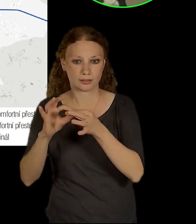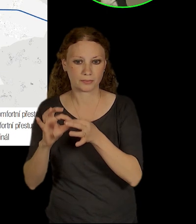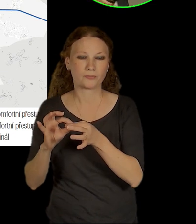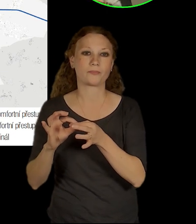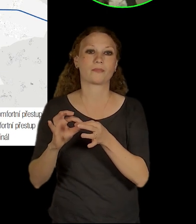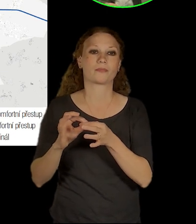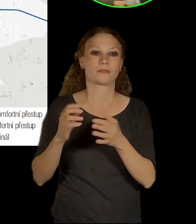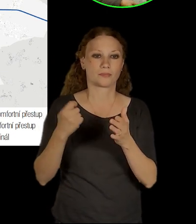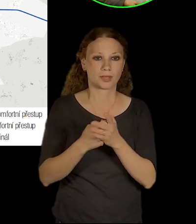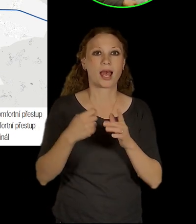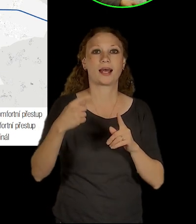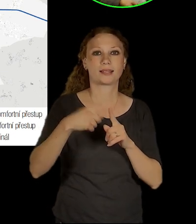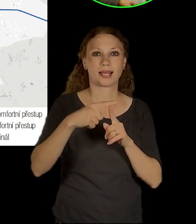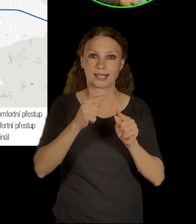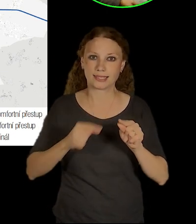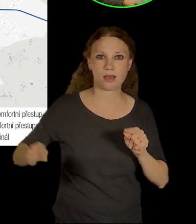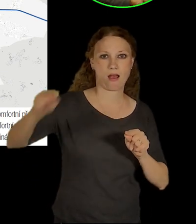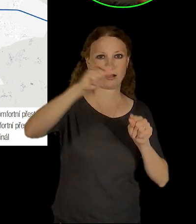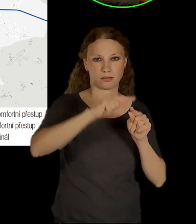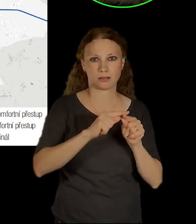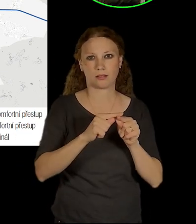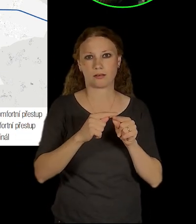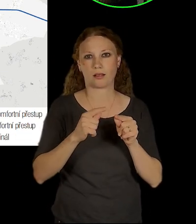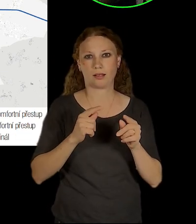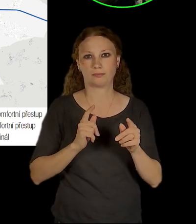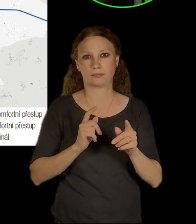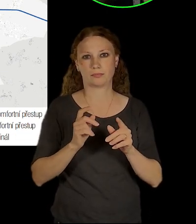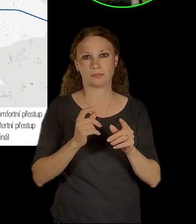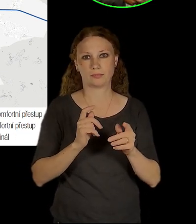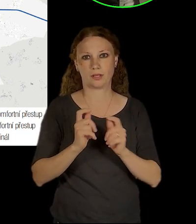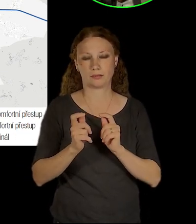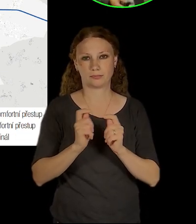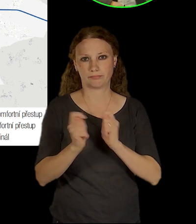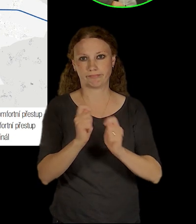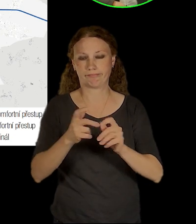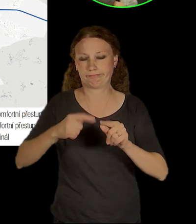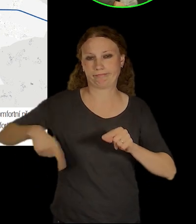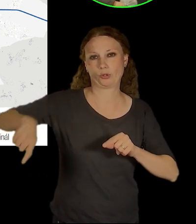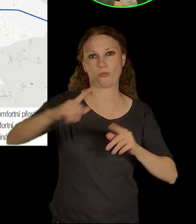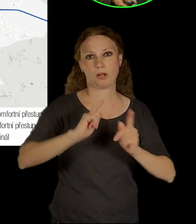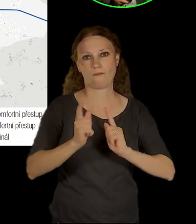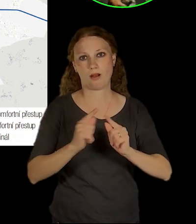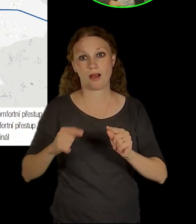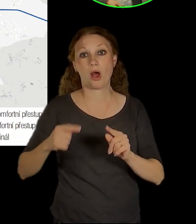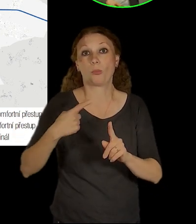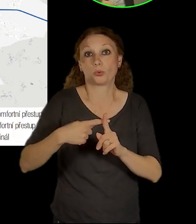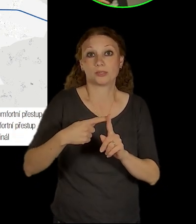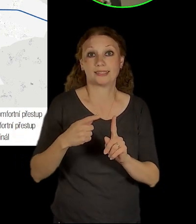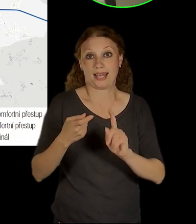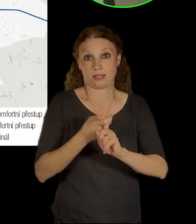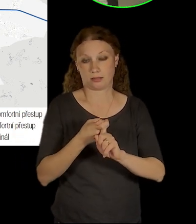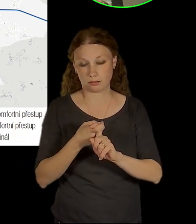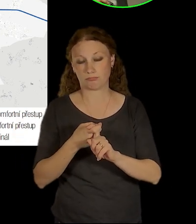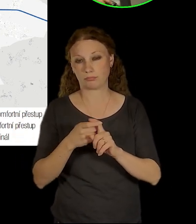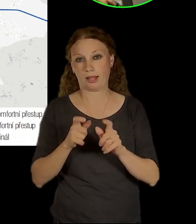které vlastně budou postupně víc a víc zaváděny a vlastně tou linkou S9. No a naším